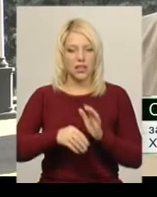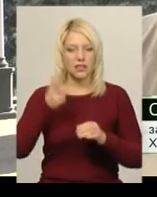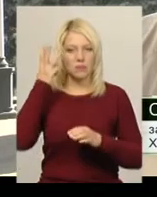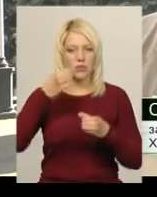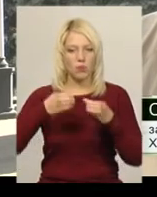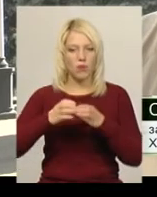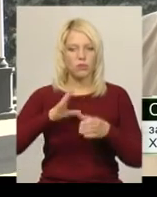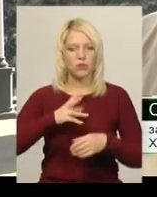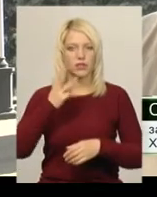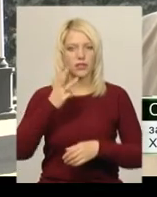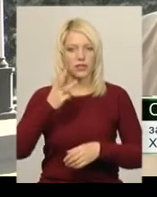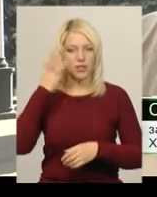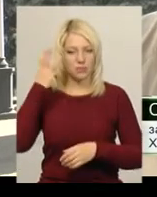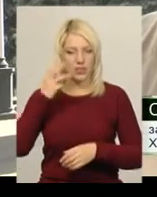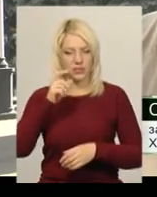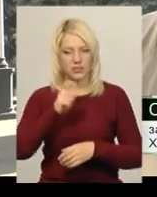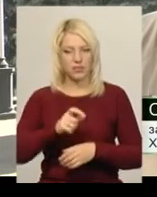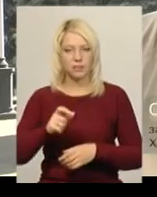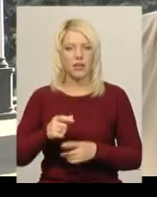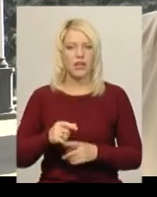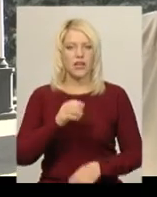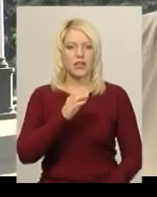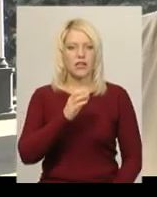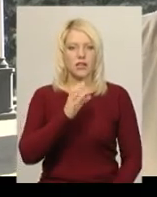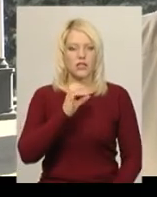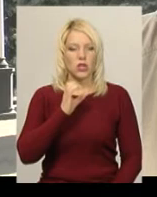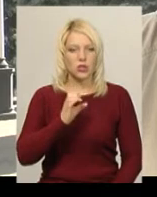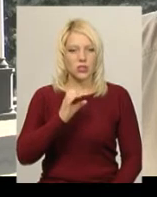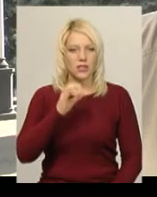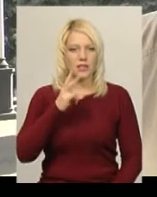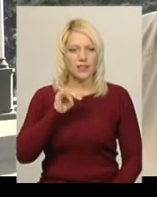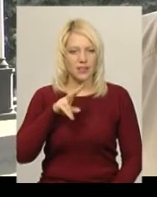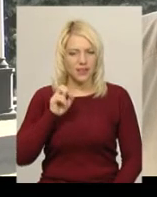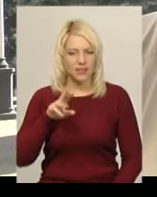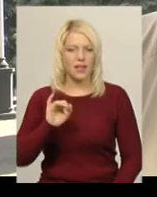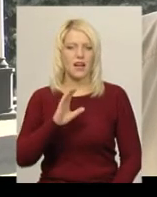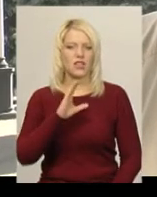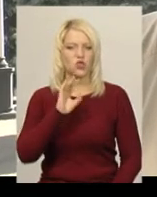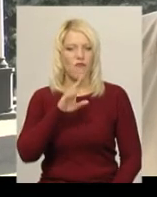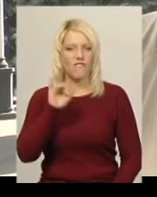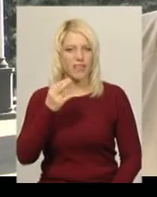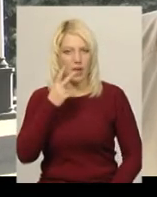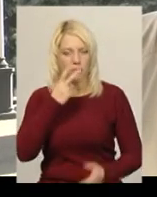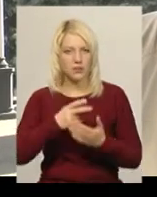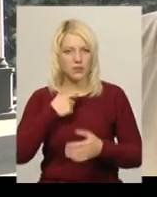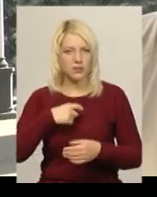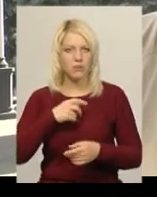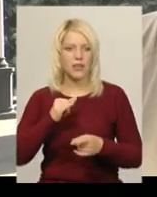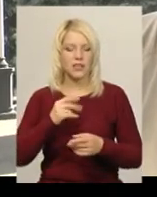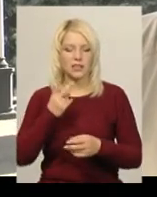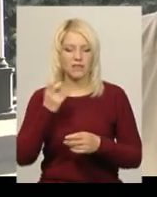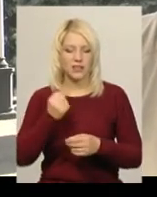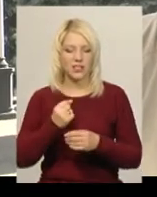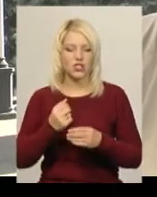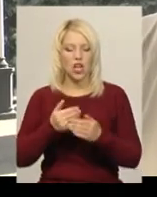команди було три спортсмени – Савільчук Микита, Сікорська Софія та Горбачова Анастасія. Можна виділити Сікорську Софію. Софія за два тижні до турніру